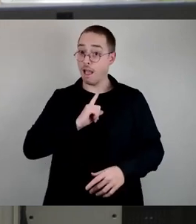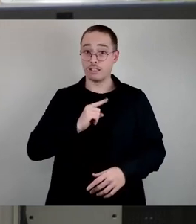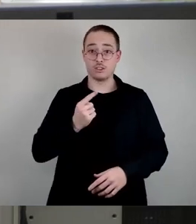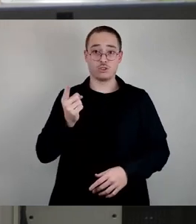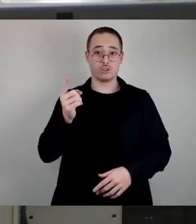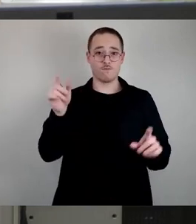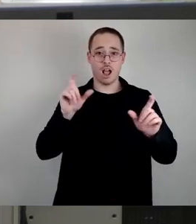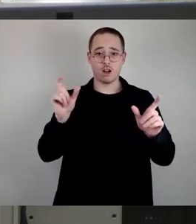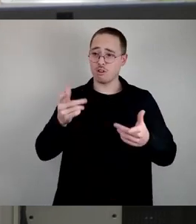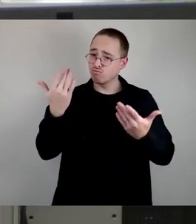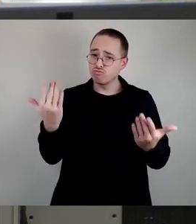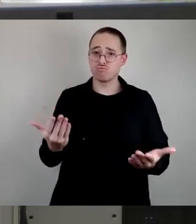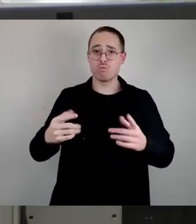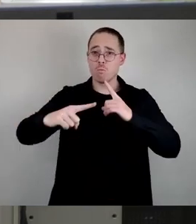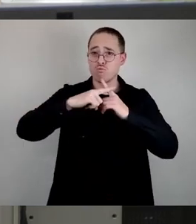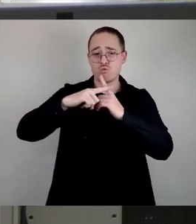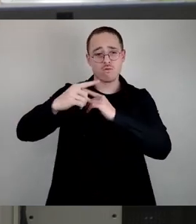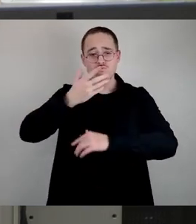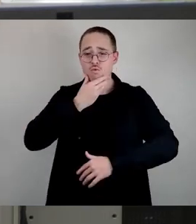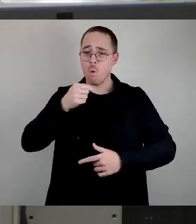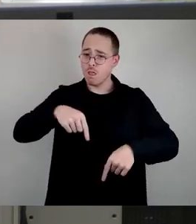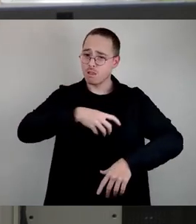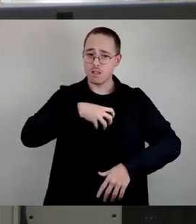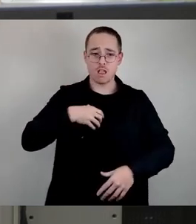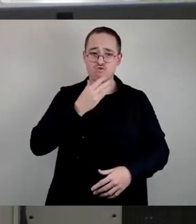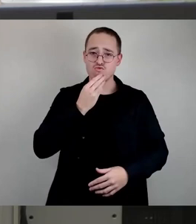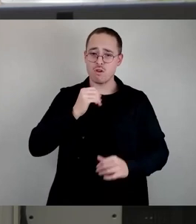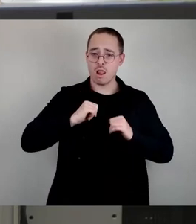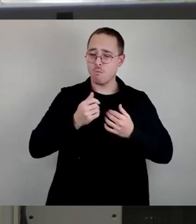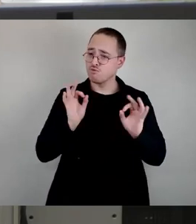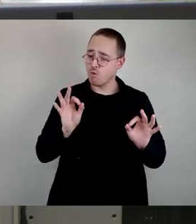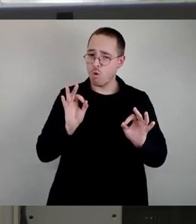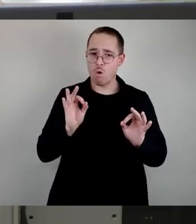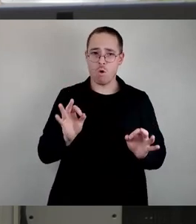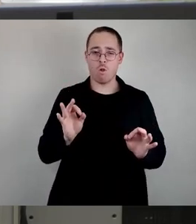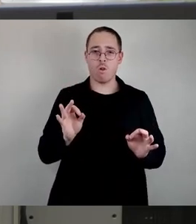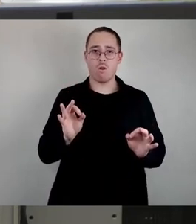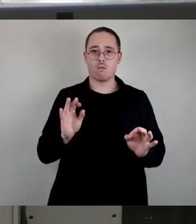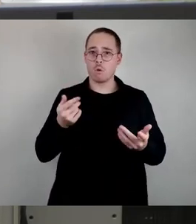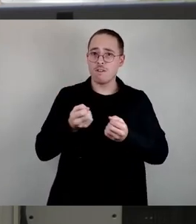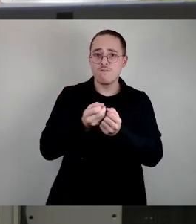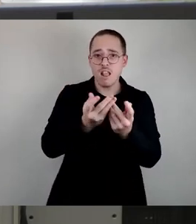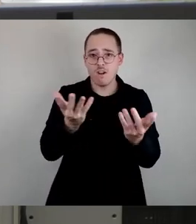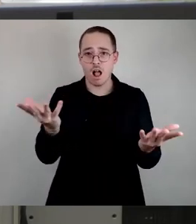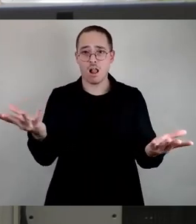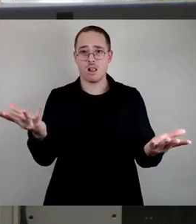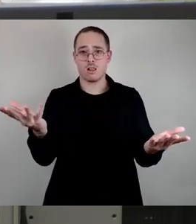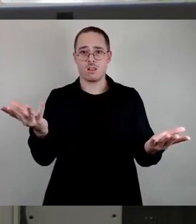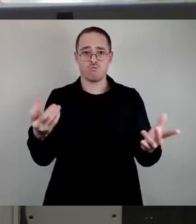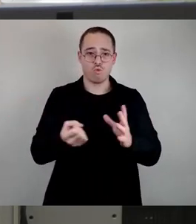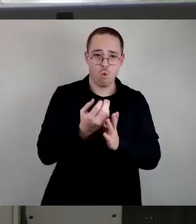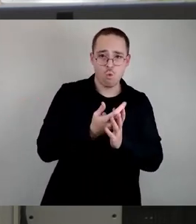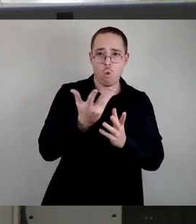jüdisches Leben in Dresden mit der Frage der Vielfalt jüdischer Kultur,